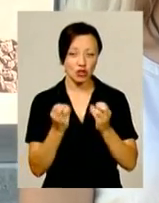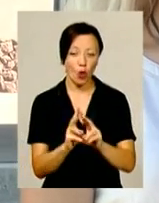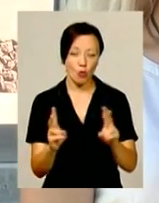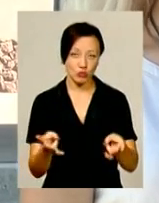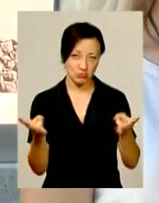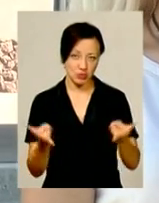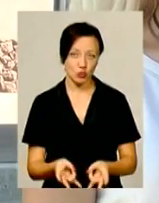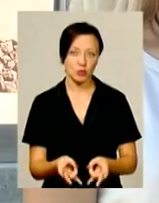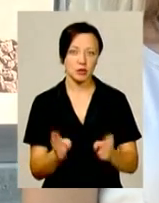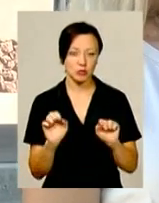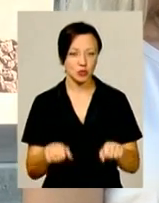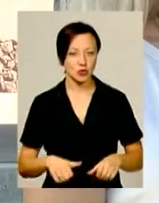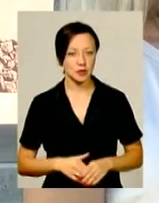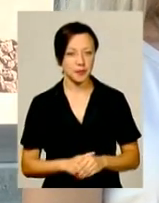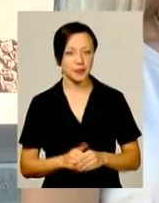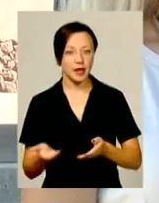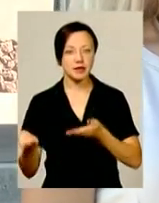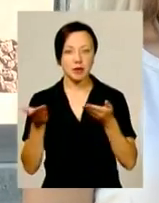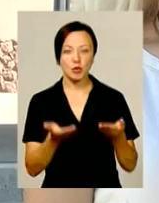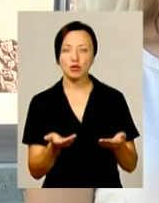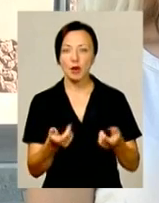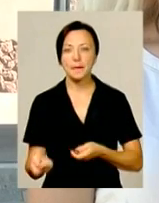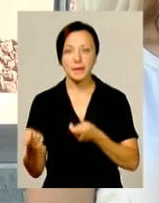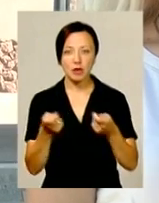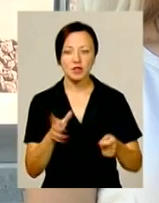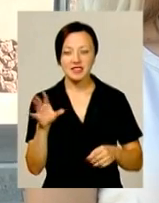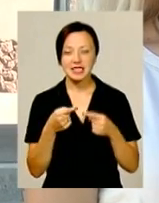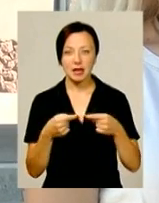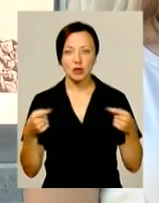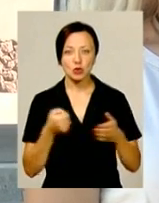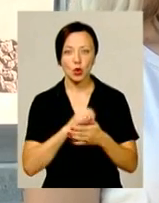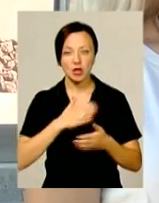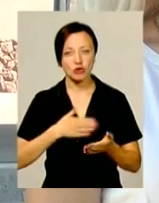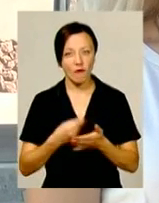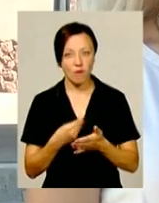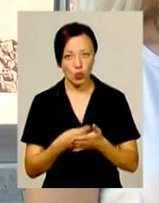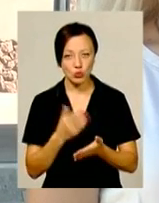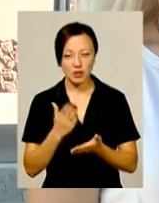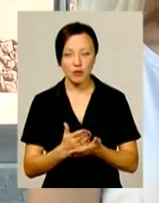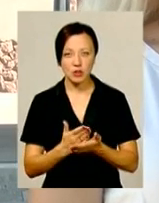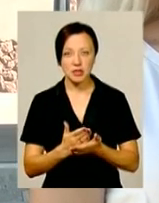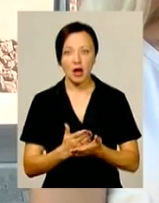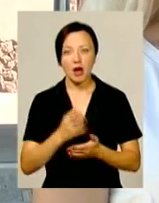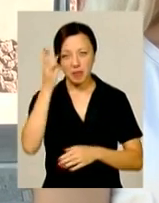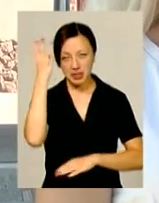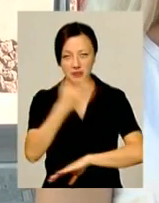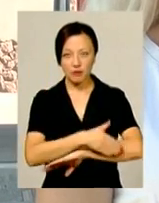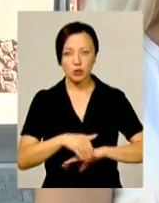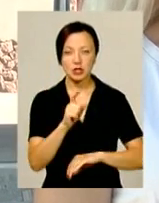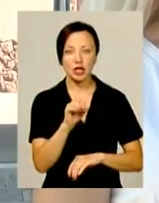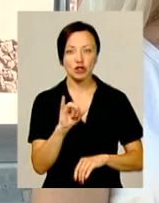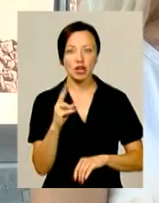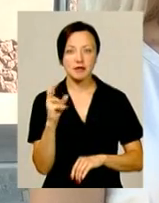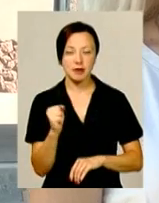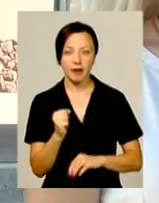комусь вони могли знадобитися. Запрошуємо вас приносити усі ці речі до нашого фонду, що знаходиться за адресою місто Хмельницький, вулиця